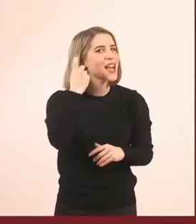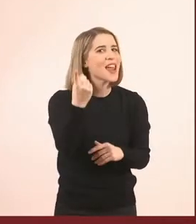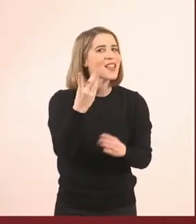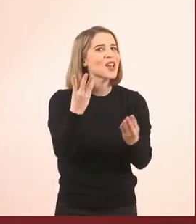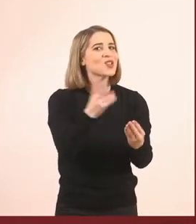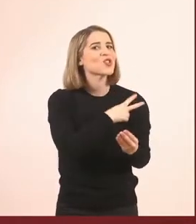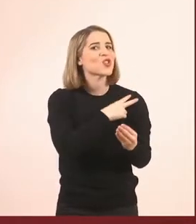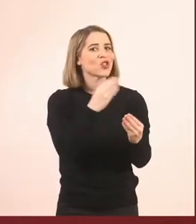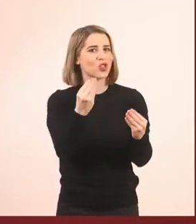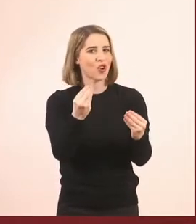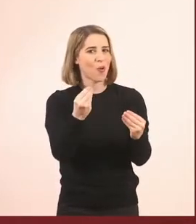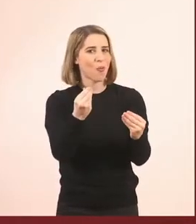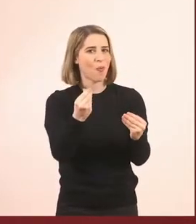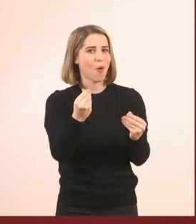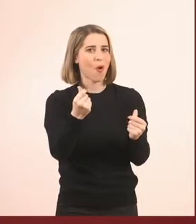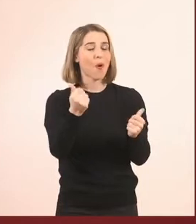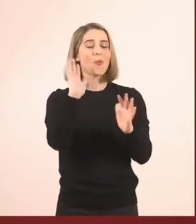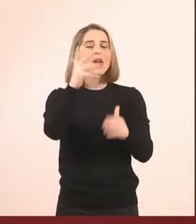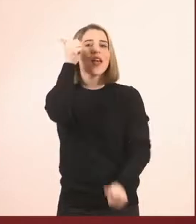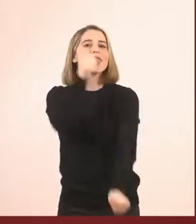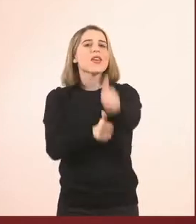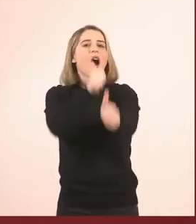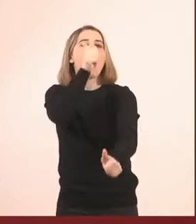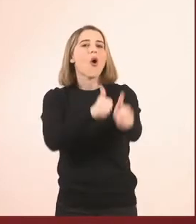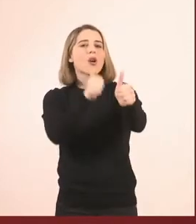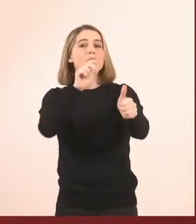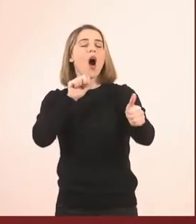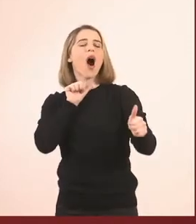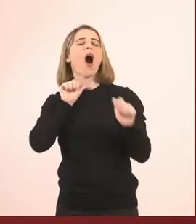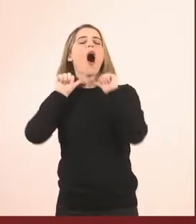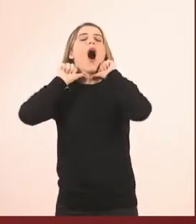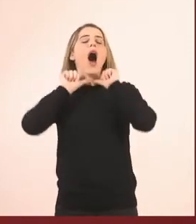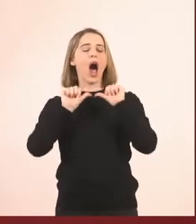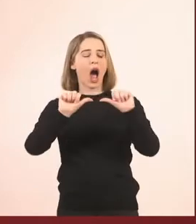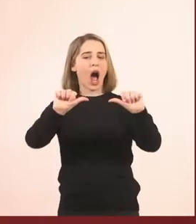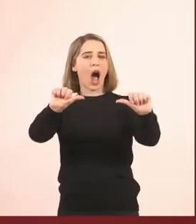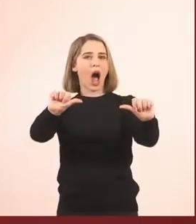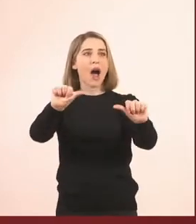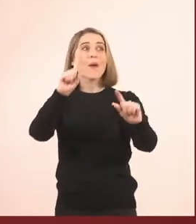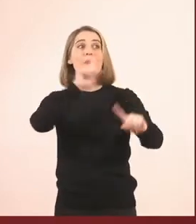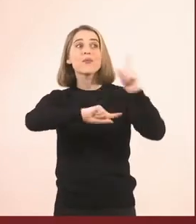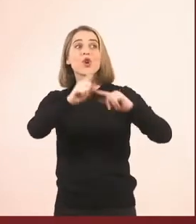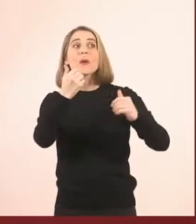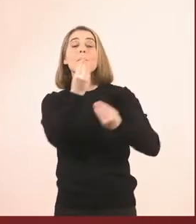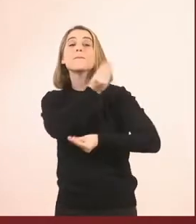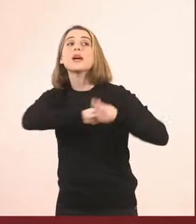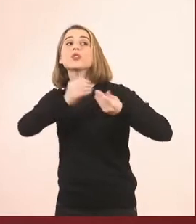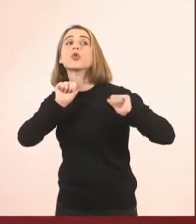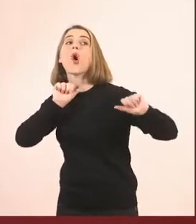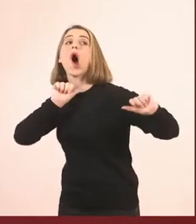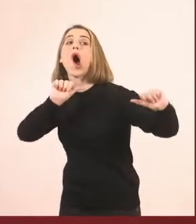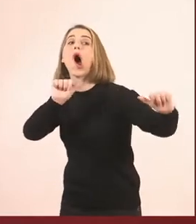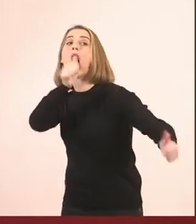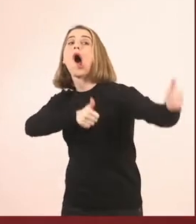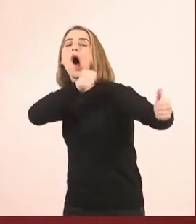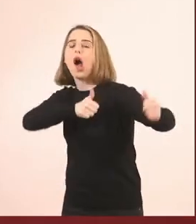αααα Southwest. Ποιος θα κρατήσει περισσότερο. Άμα φουσκώνουμε την κοιλιά μας, θα μπορέσετε κρατήσετε αυτό το ααα για